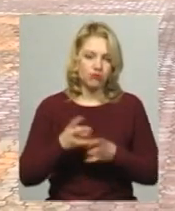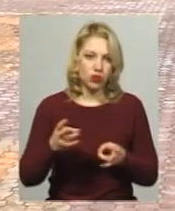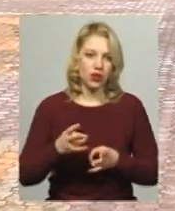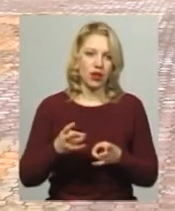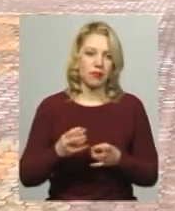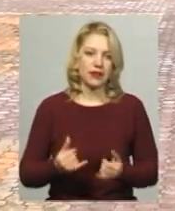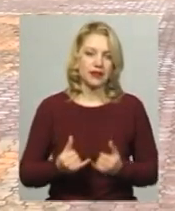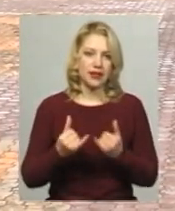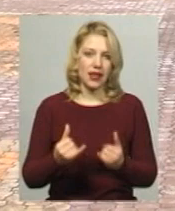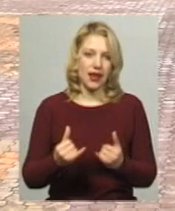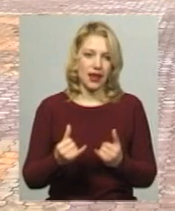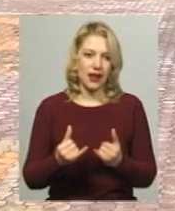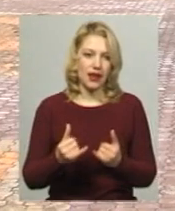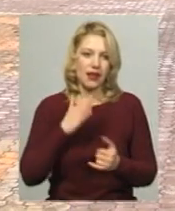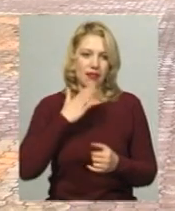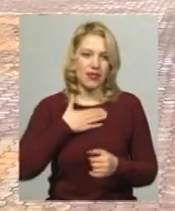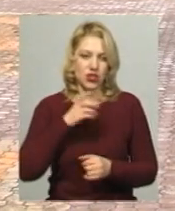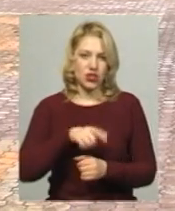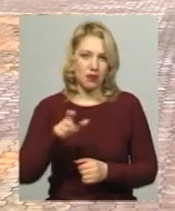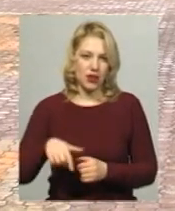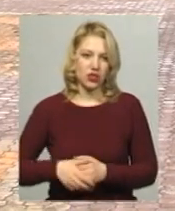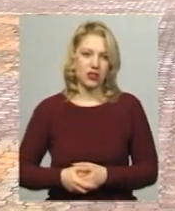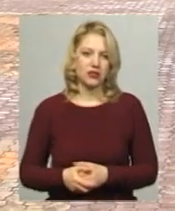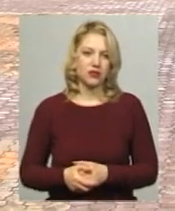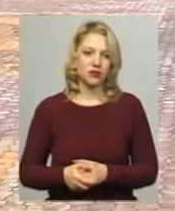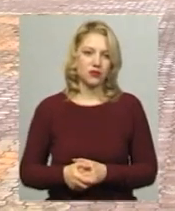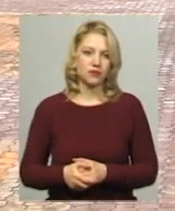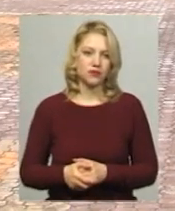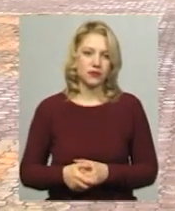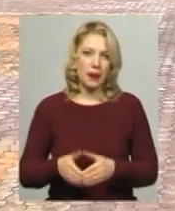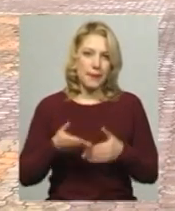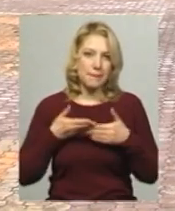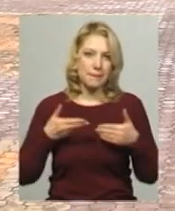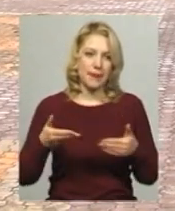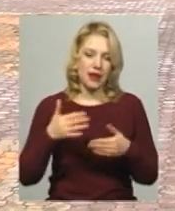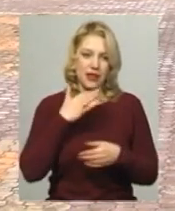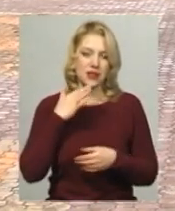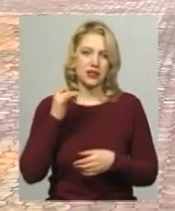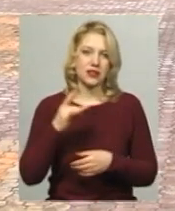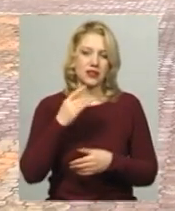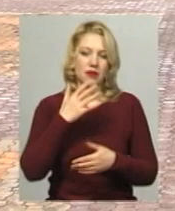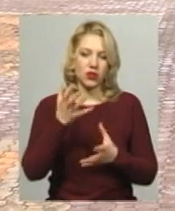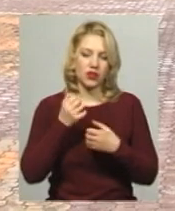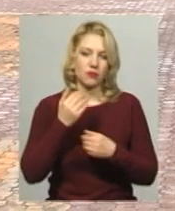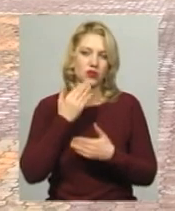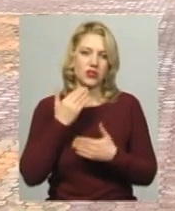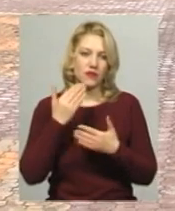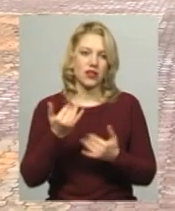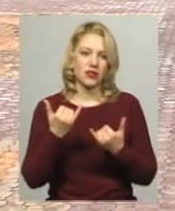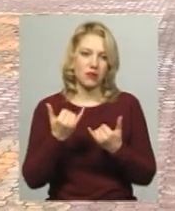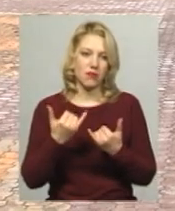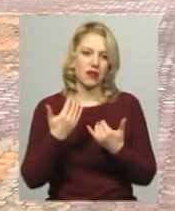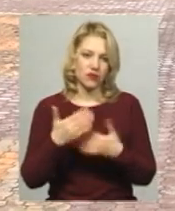для наших мешканців. Ми неодноразово отримували звернення і тепер